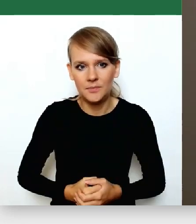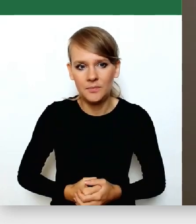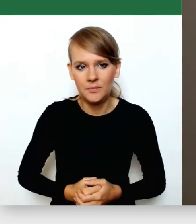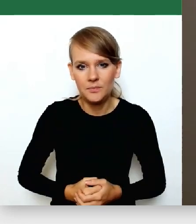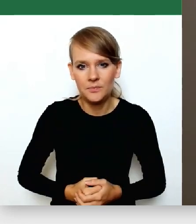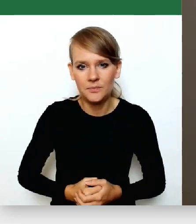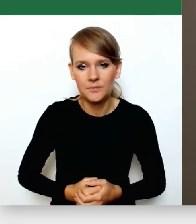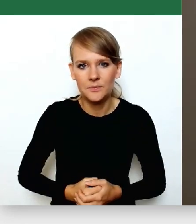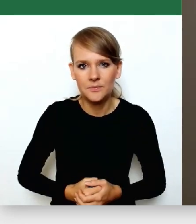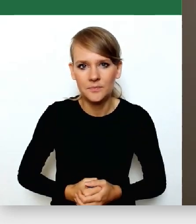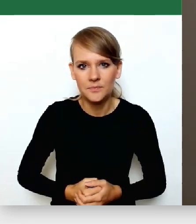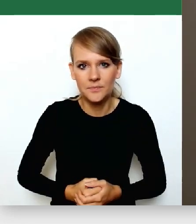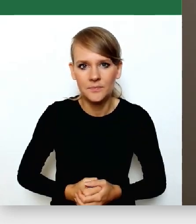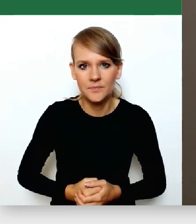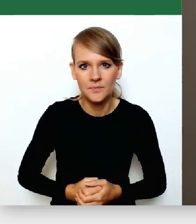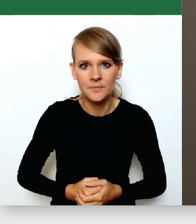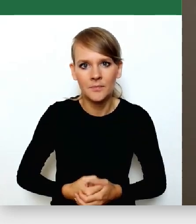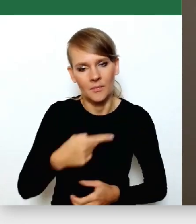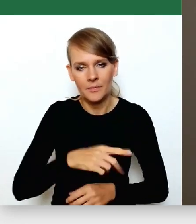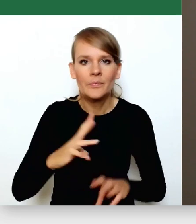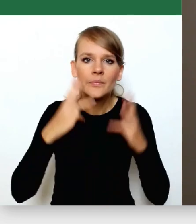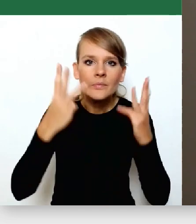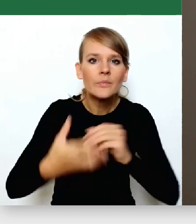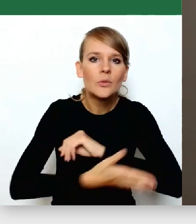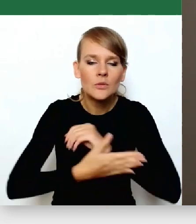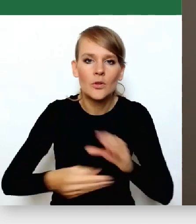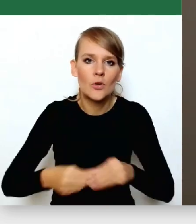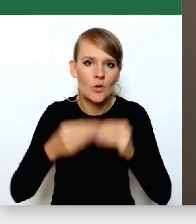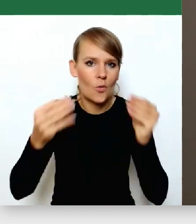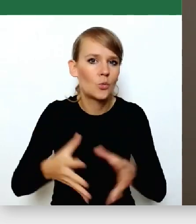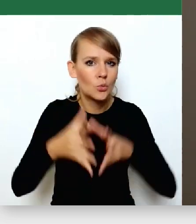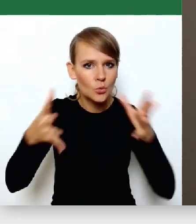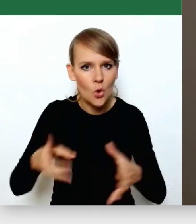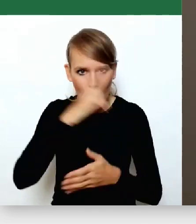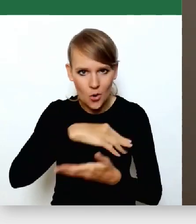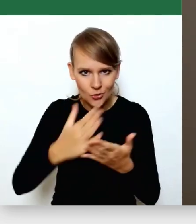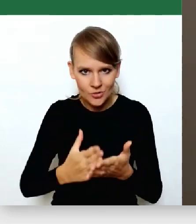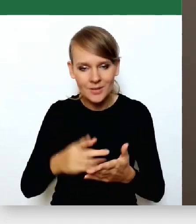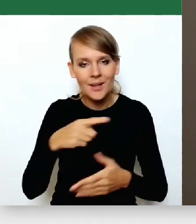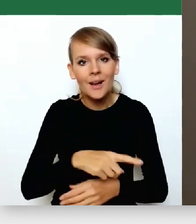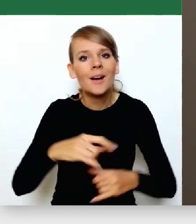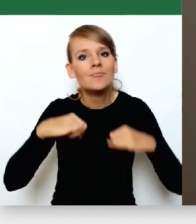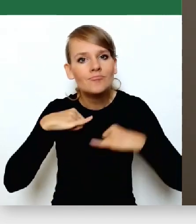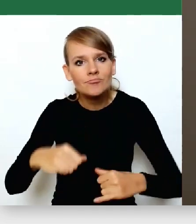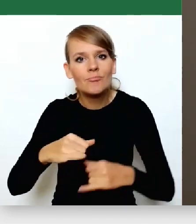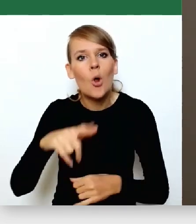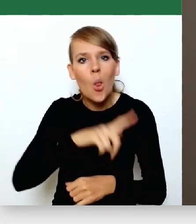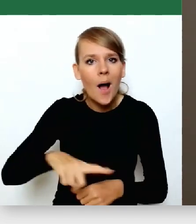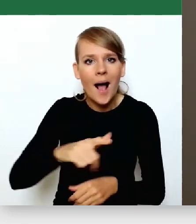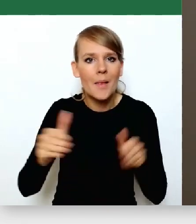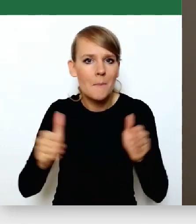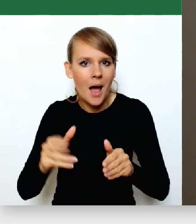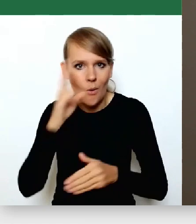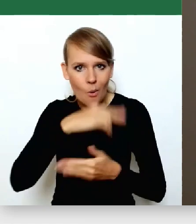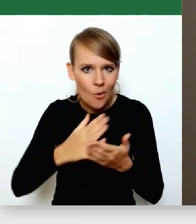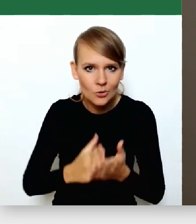fundamentem rozwoju naszej dużej ojczyzny. Siła lokalnych małych ojczyzn, siła i